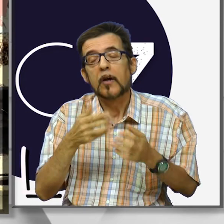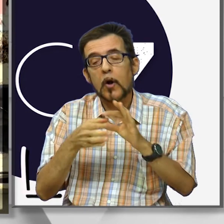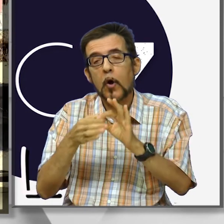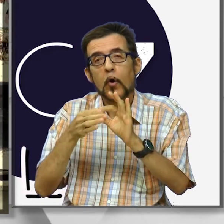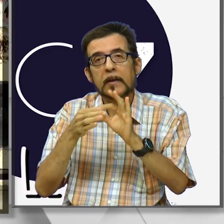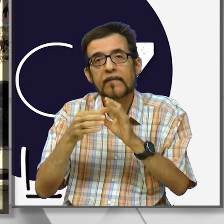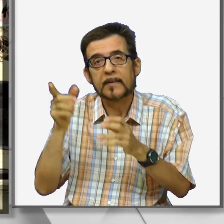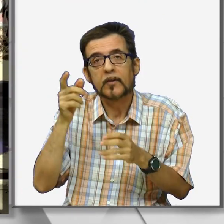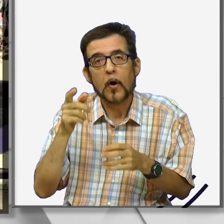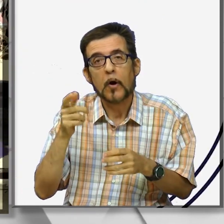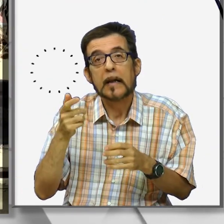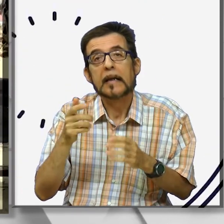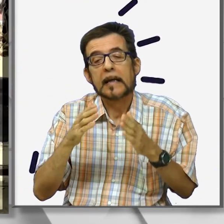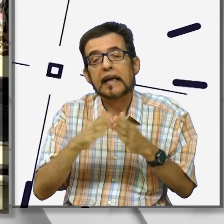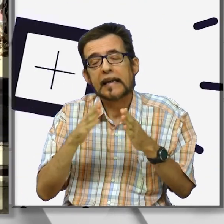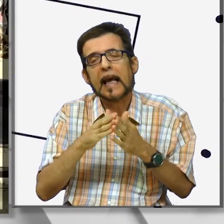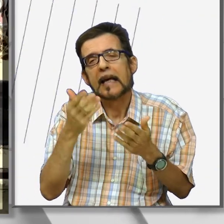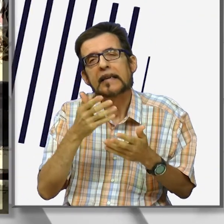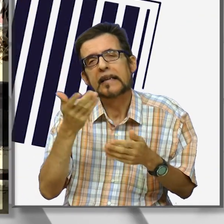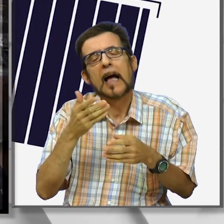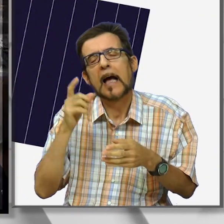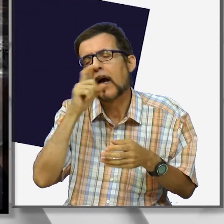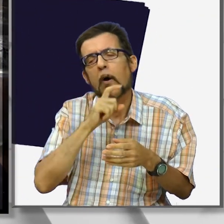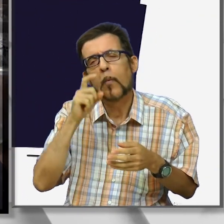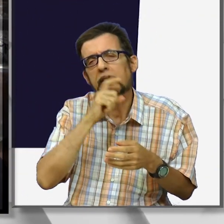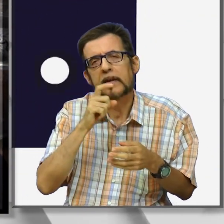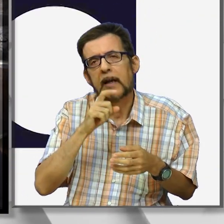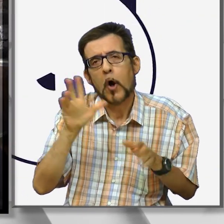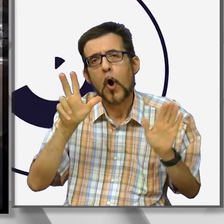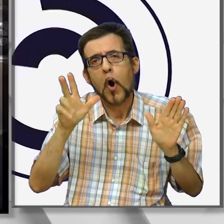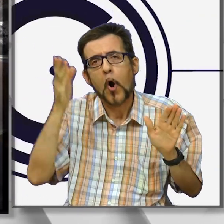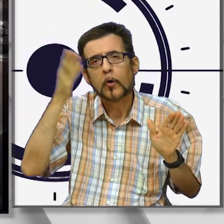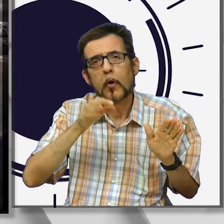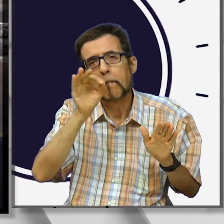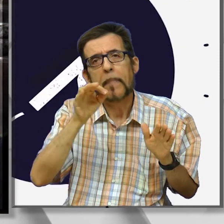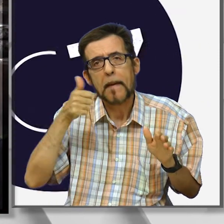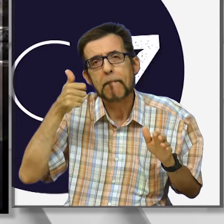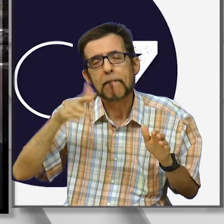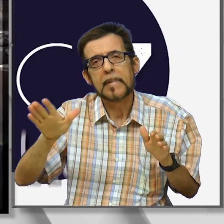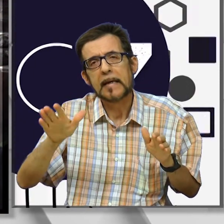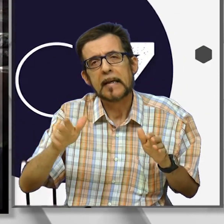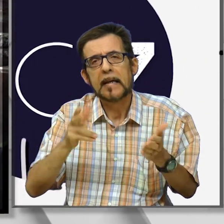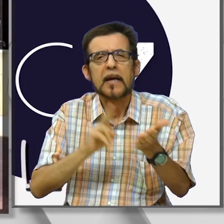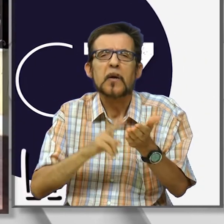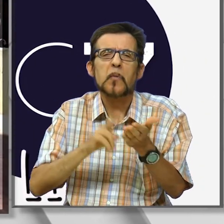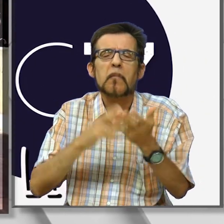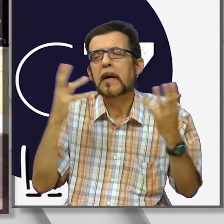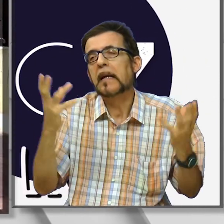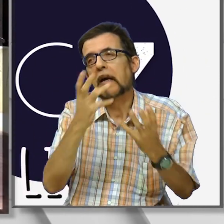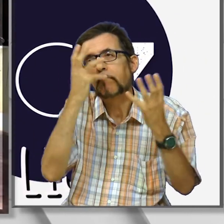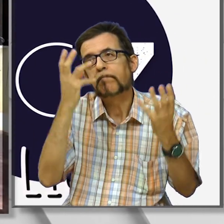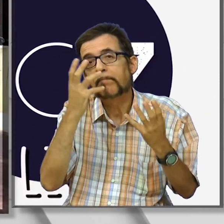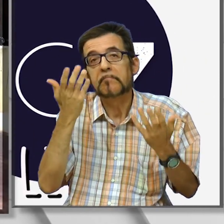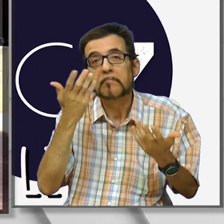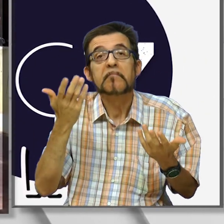ideale che nelle Chiesa è pane quotidiano. Signore, 8 per 1000 è una formula numerica, quasi astratta. Se fosse invece